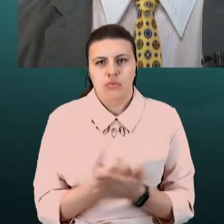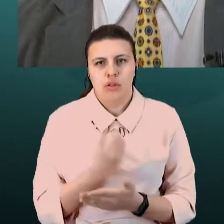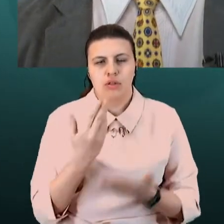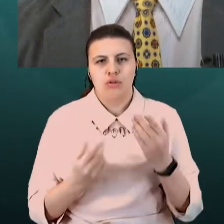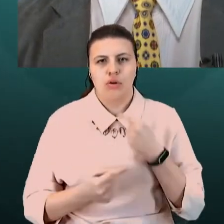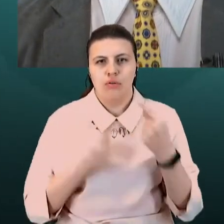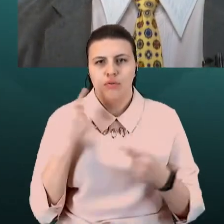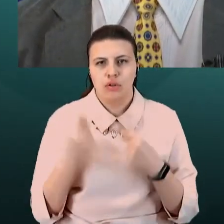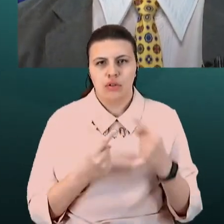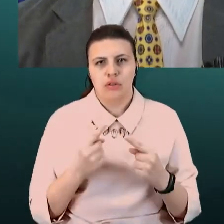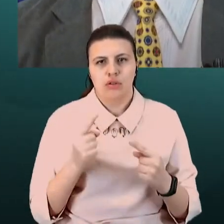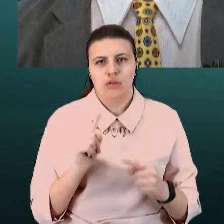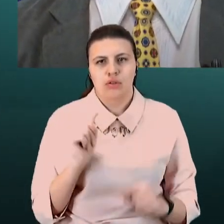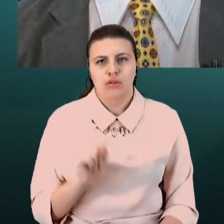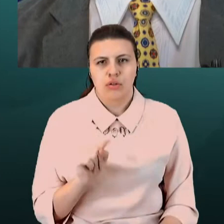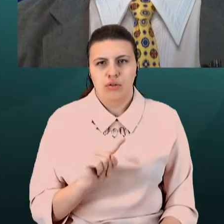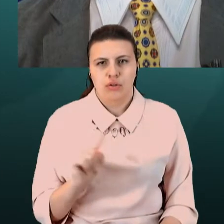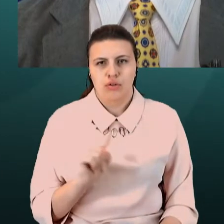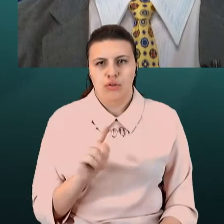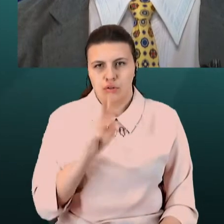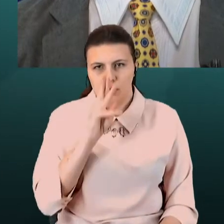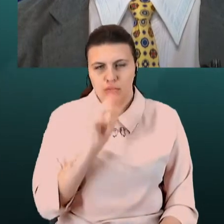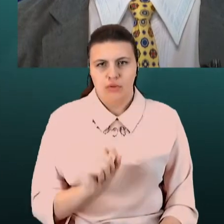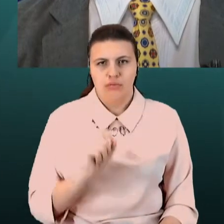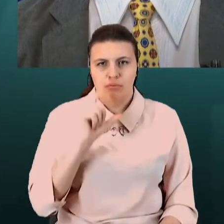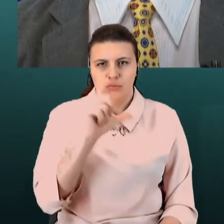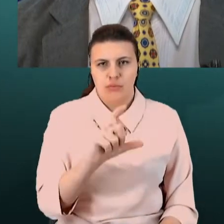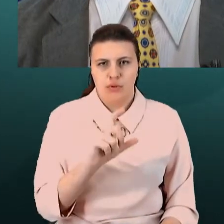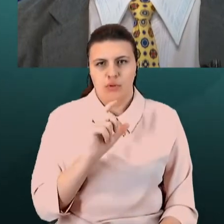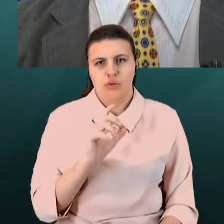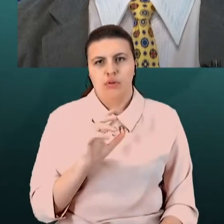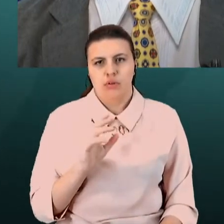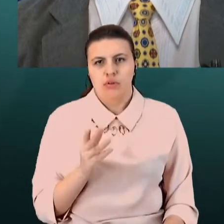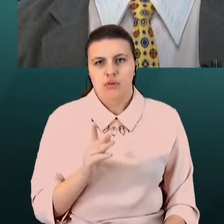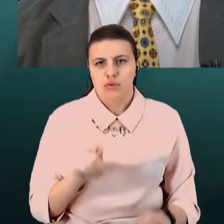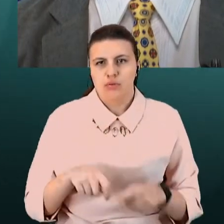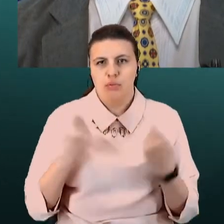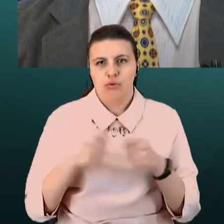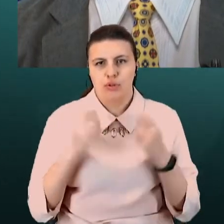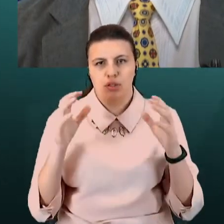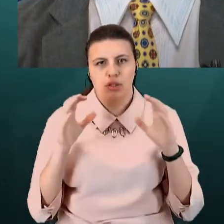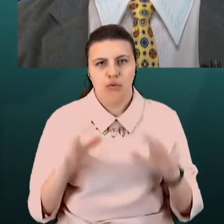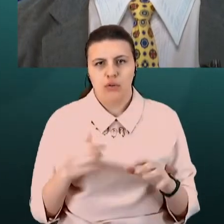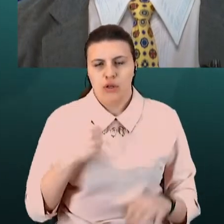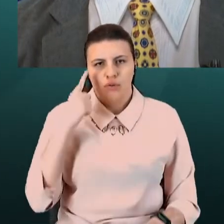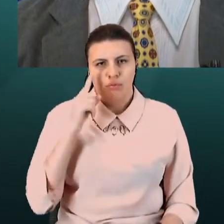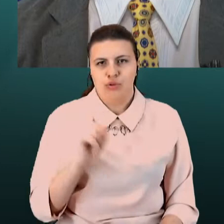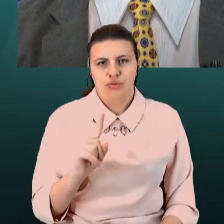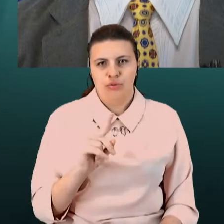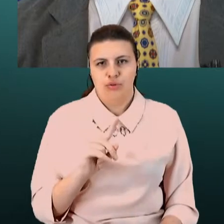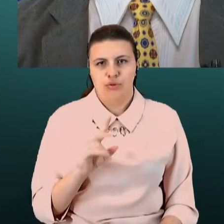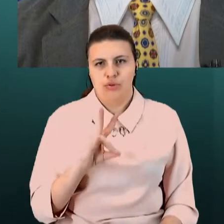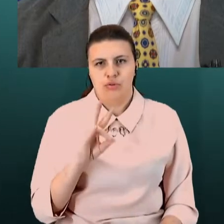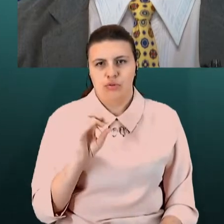те, чи, скажімо, висока зарплата убереже від порушень законів, то все-таки, я думаю, що тут закон не має бути первинним.